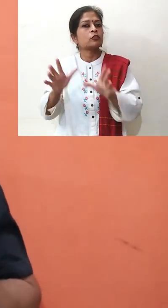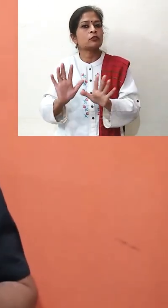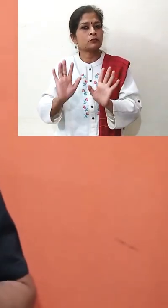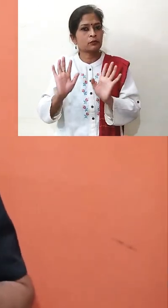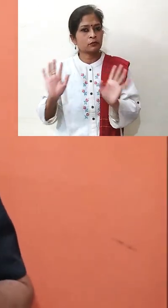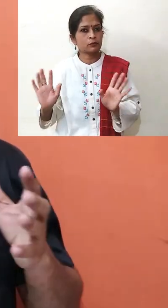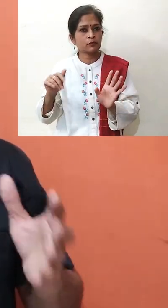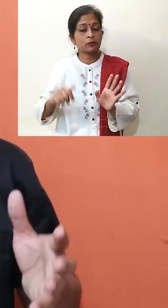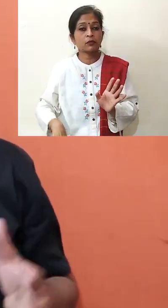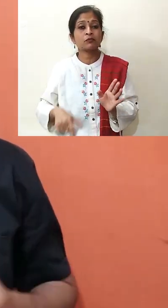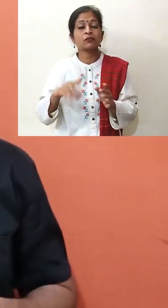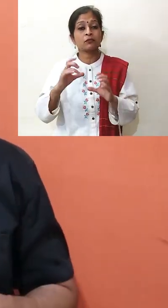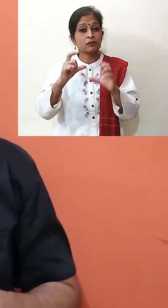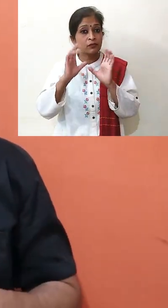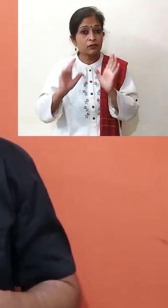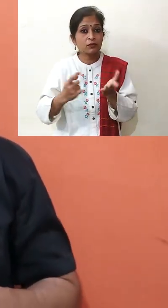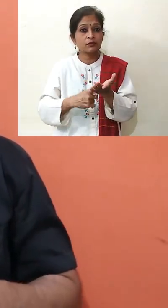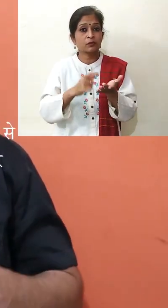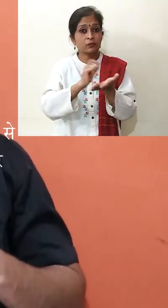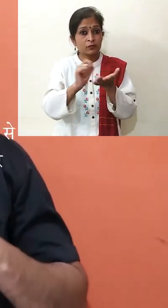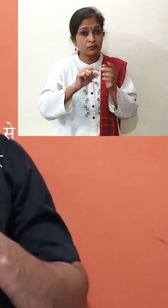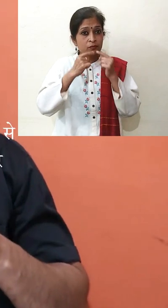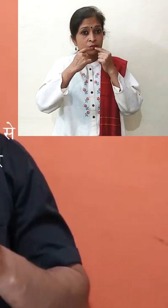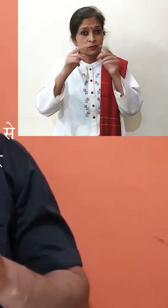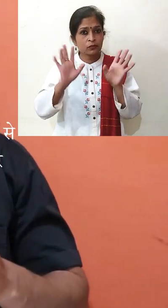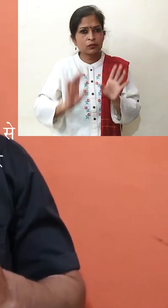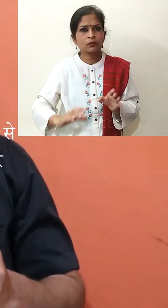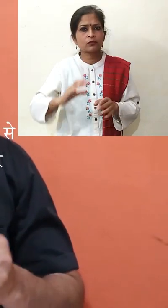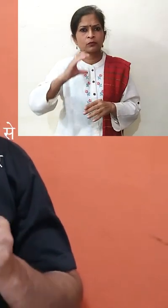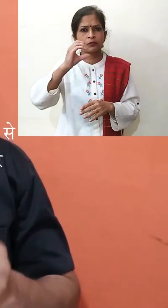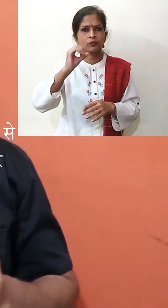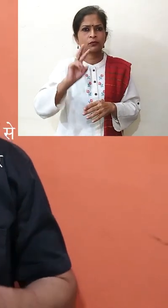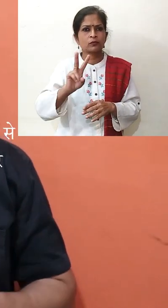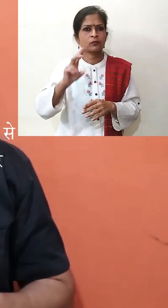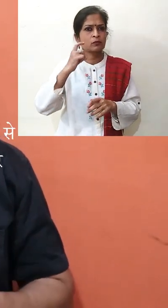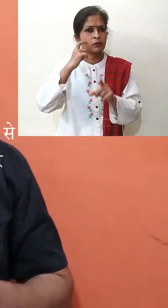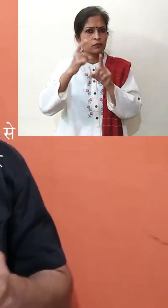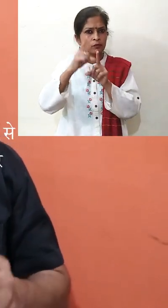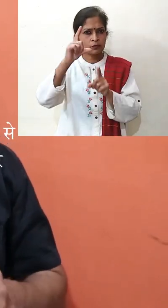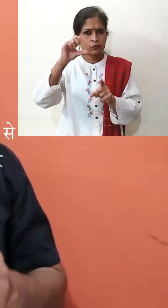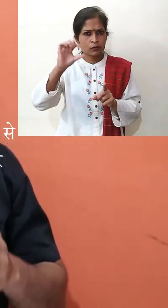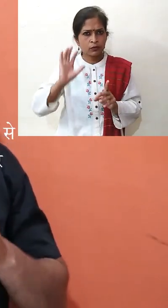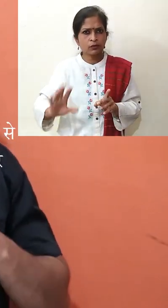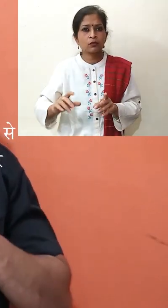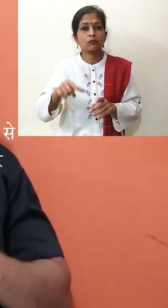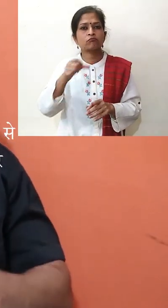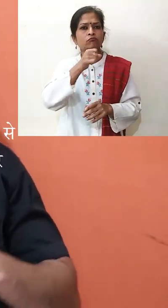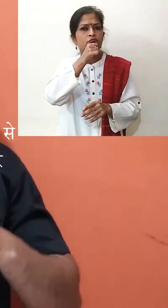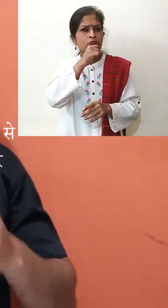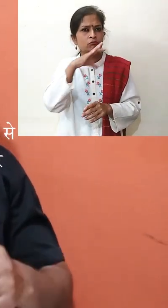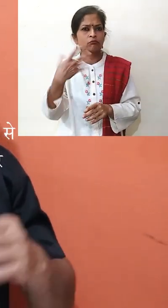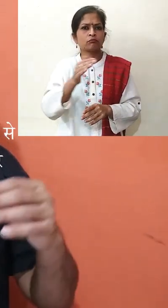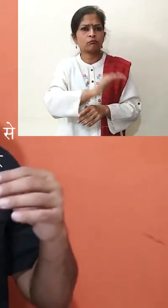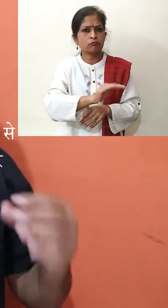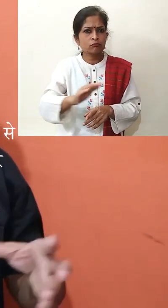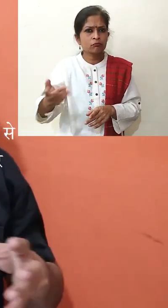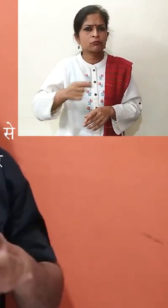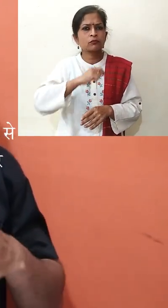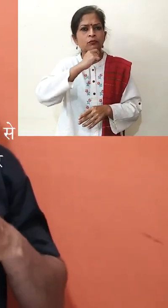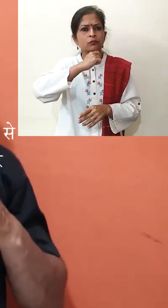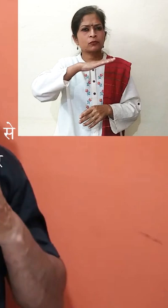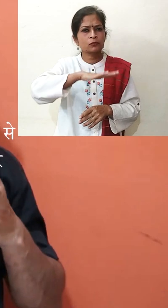सारी रिपोर्ट्स हा रही है ये पता चल रहा है कि कोविड नाइंटीन का जो संक्रमन है वो भूडे, बच्चे,